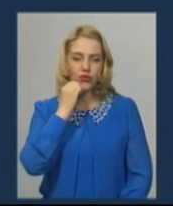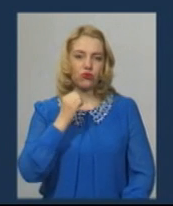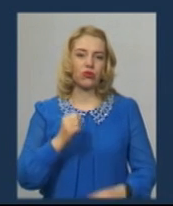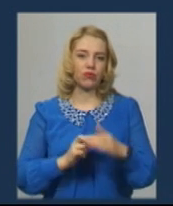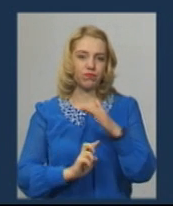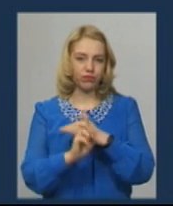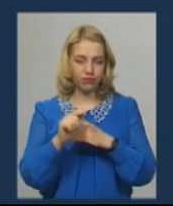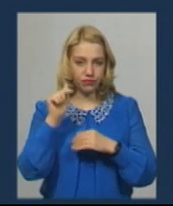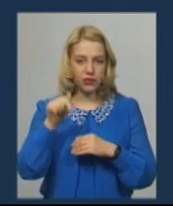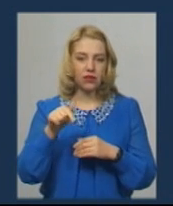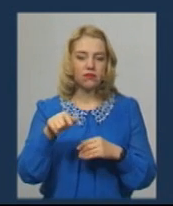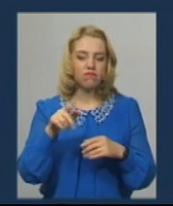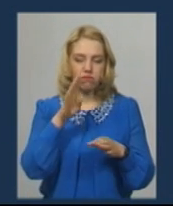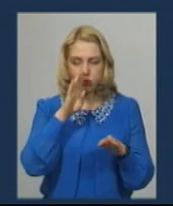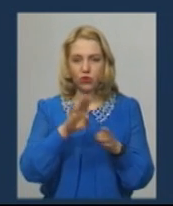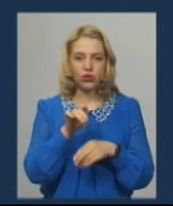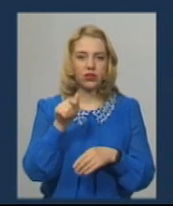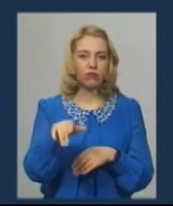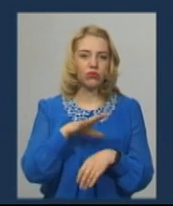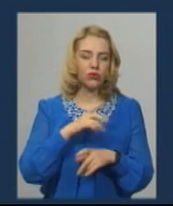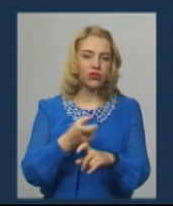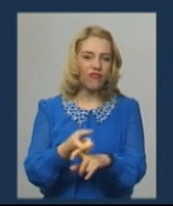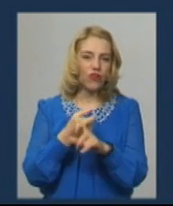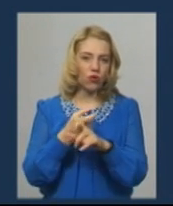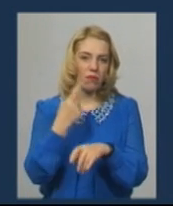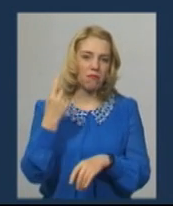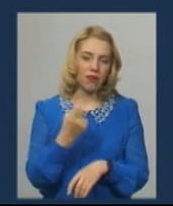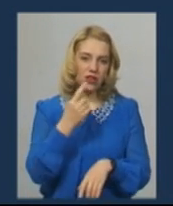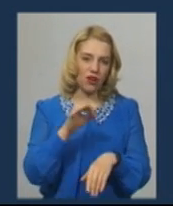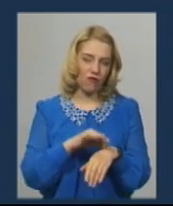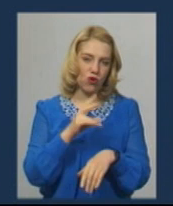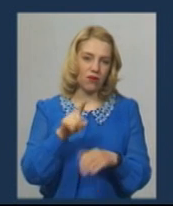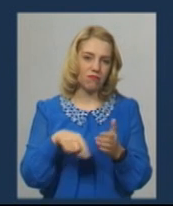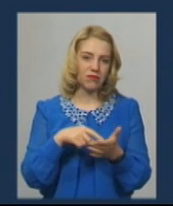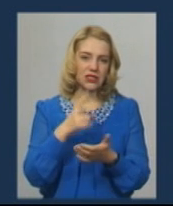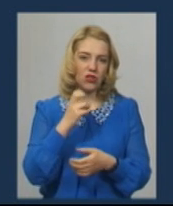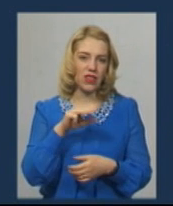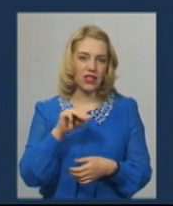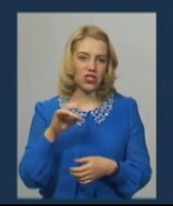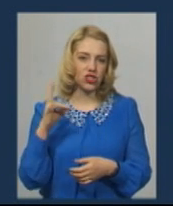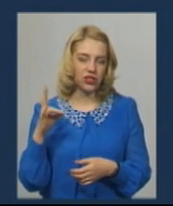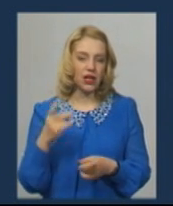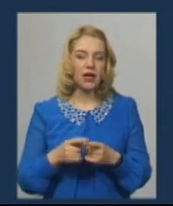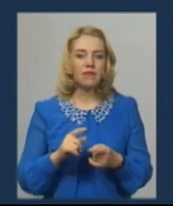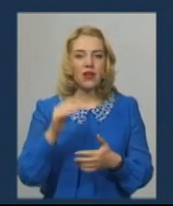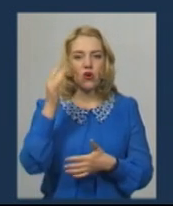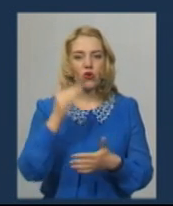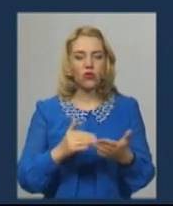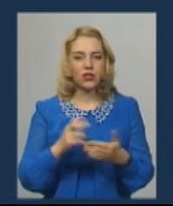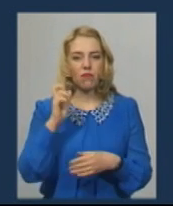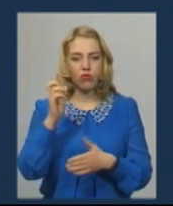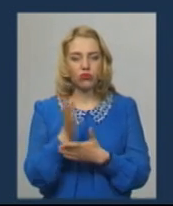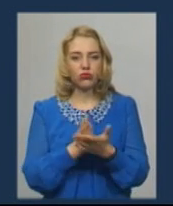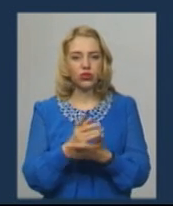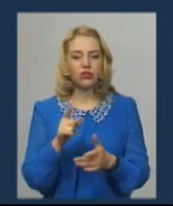ймовірніше всього, була інфікована перша хвора в Нетішині. Перед вердною неділі був розклад богослужінь, де там нібито